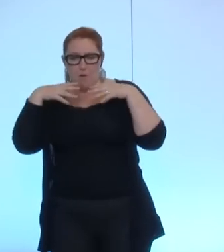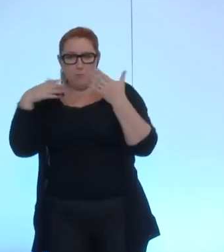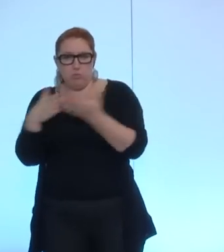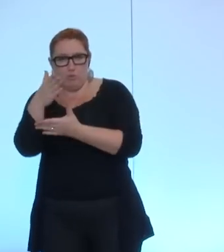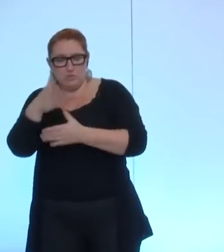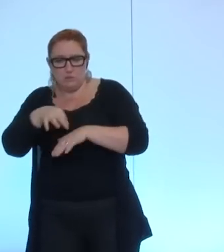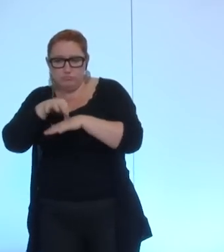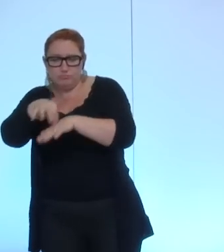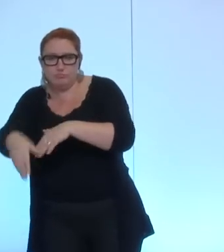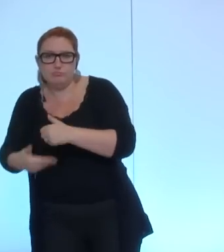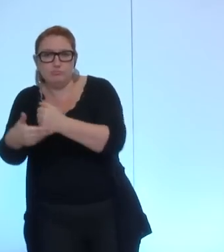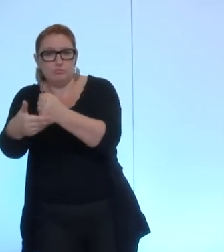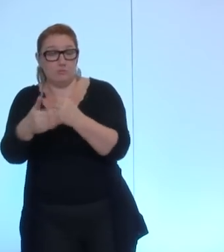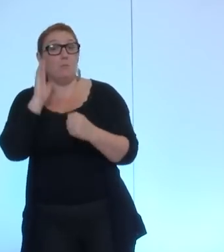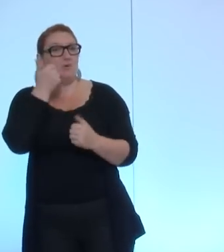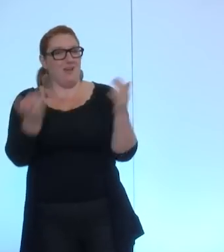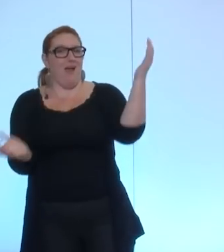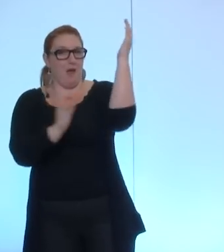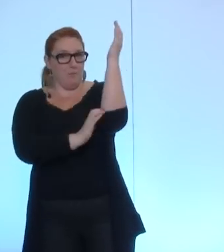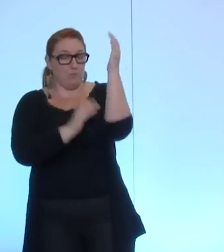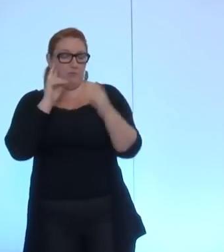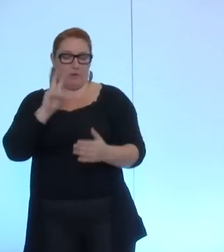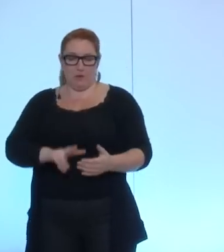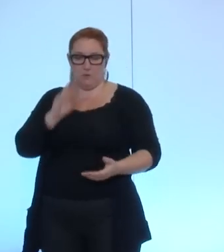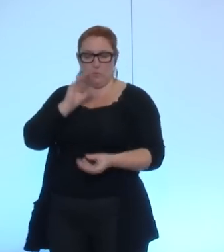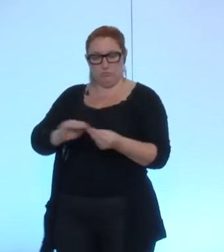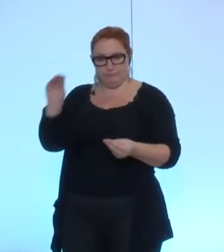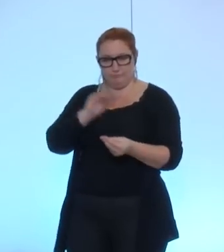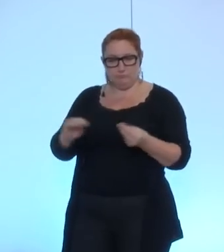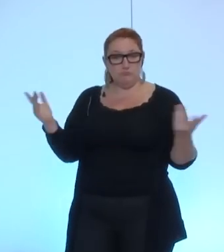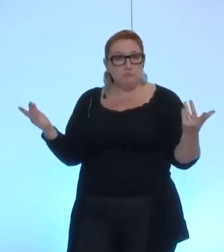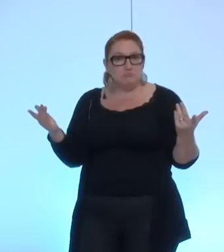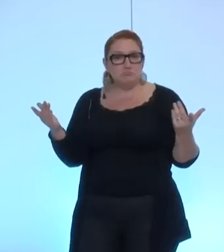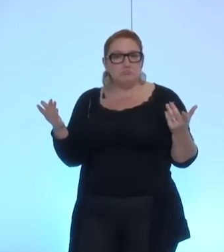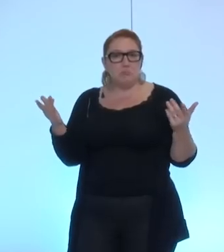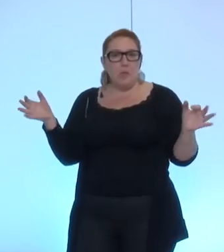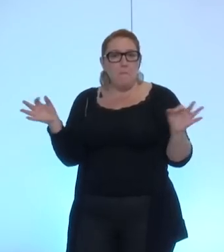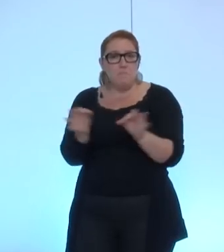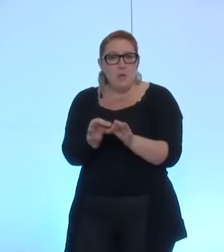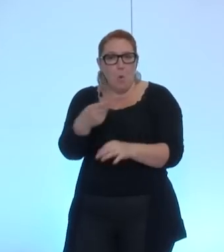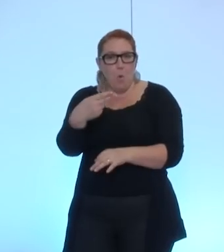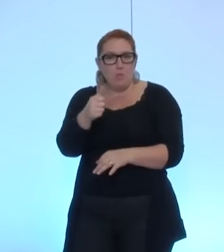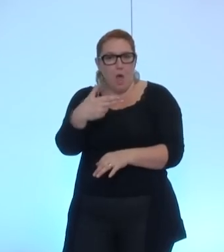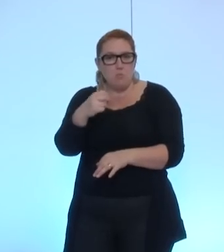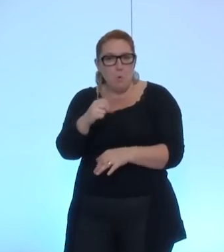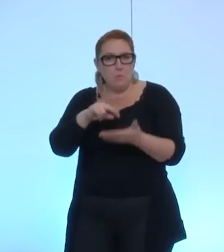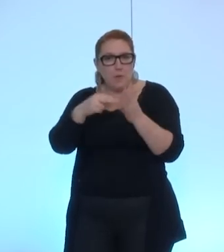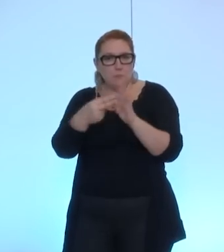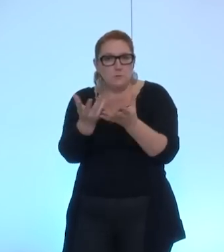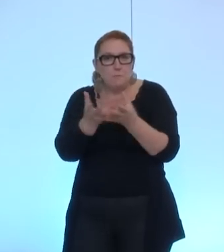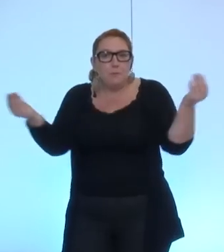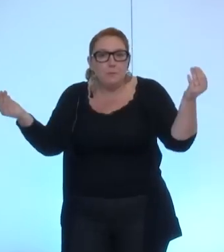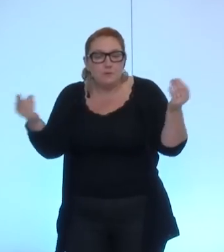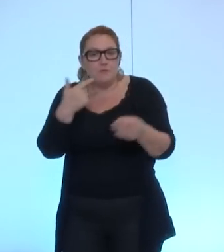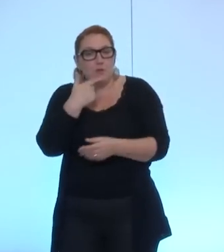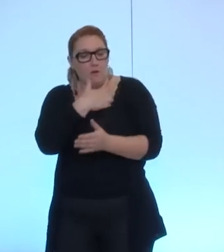amendements. ce qui nous interpelle,'est que l'on ne voit plus apparaître, notamment, on ne parle plus de micro-nanotechnologie. Donc, quelle sera la position de la